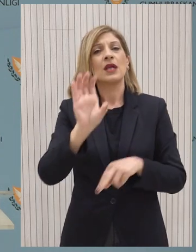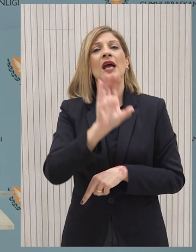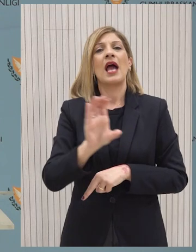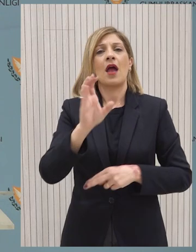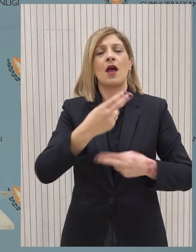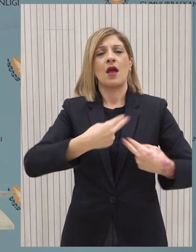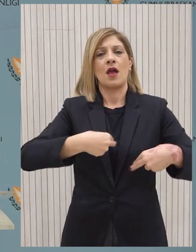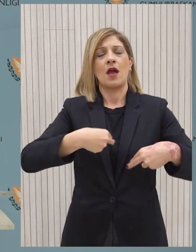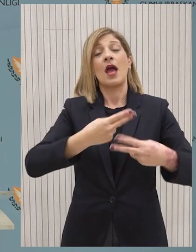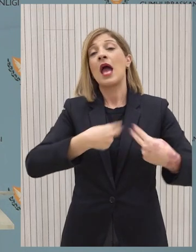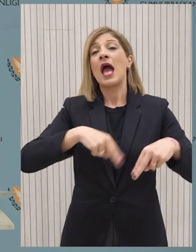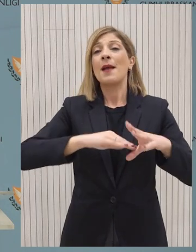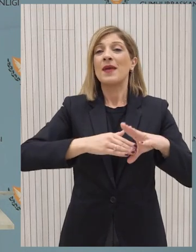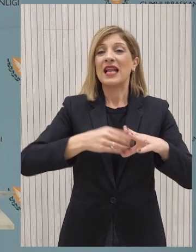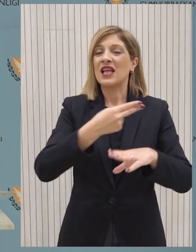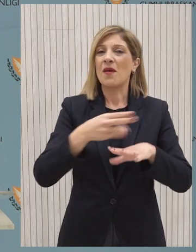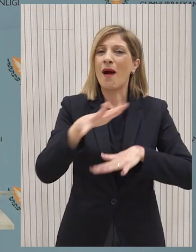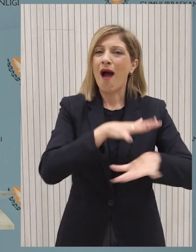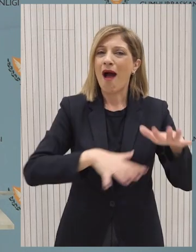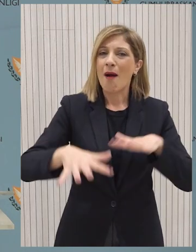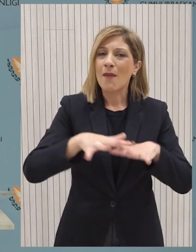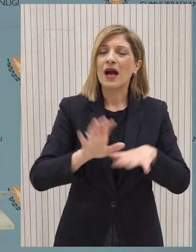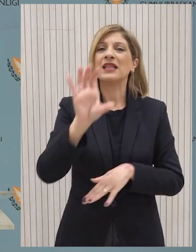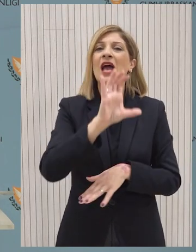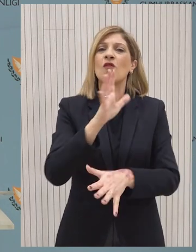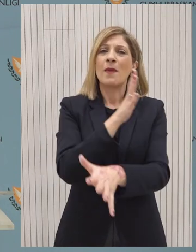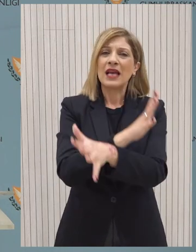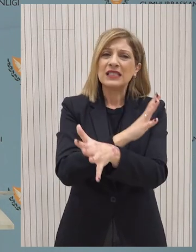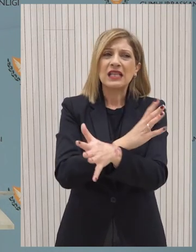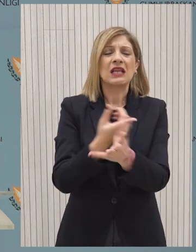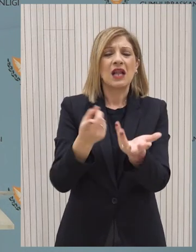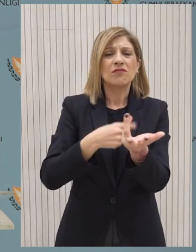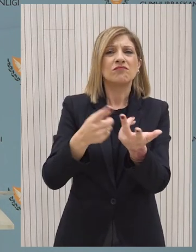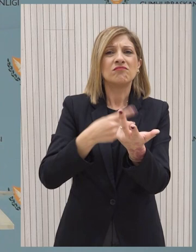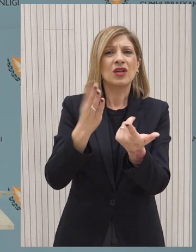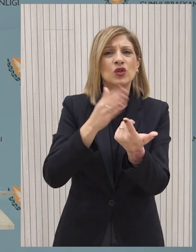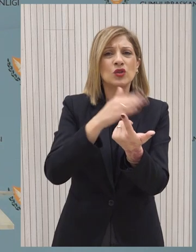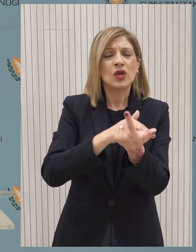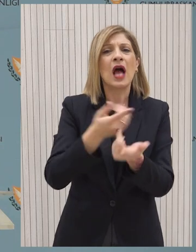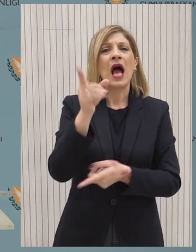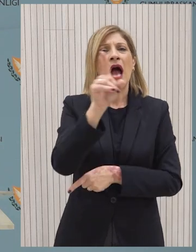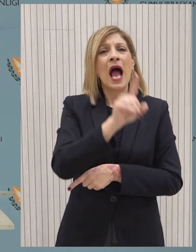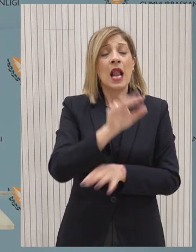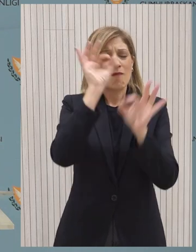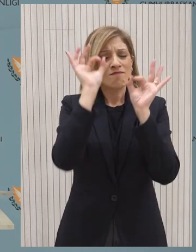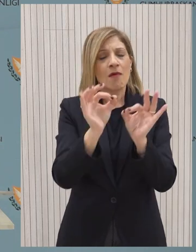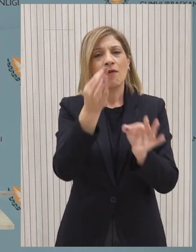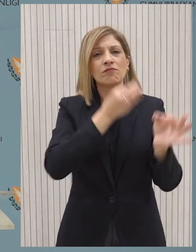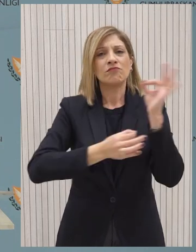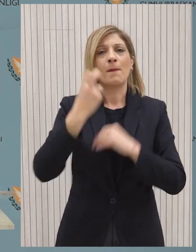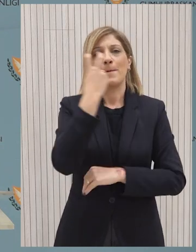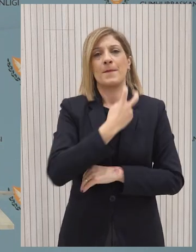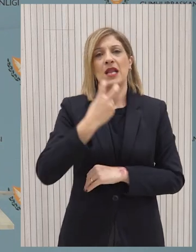Υπηρεσία Καταπολέμησης της Απάτης, η Ευρωπαϊκή Εισαγγελία και άλλες, άμεση πρόσβαση σε ακριβείς και επικαιροποιημένες πληρο